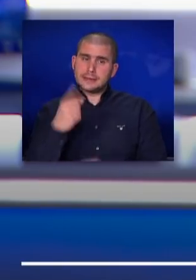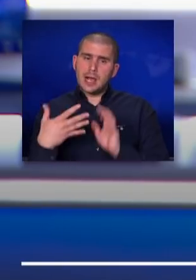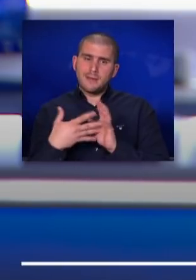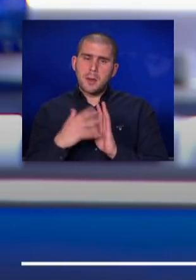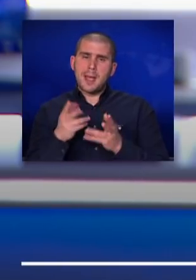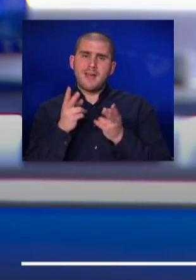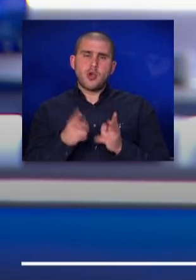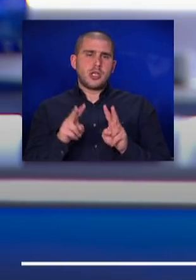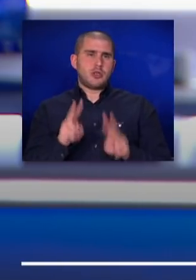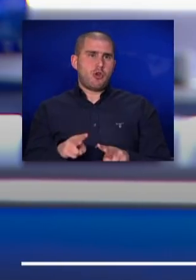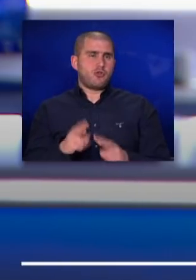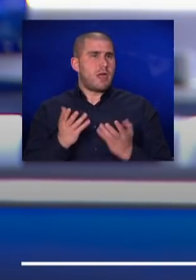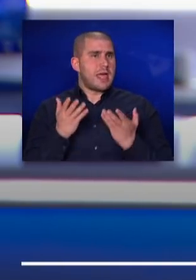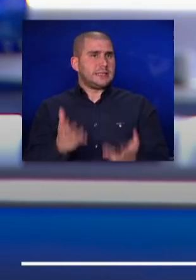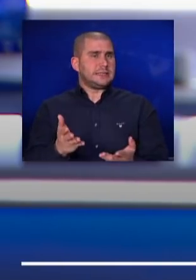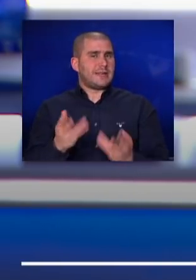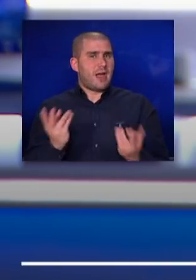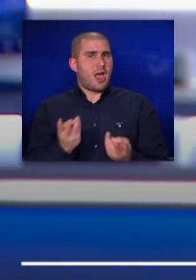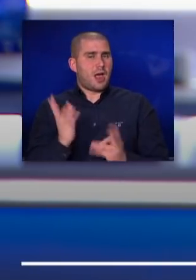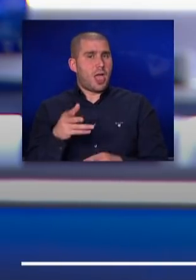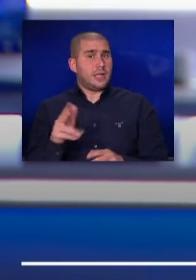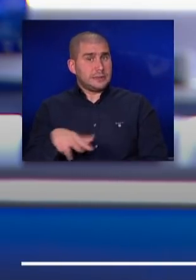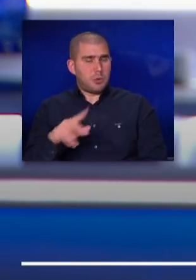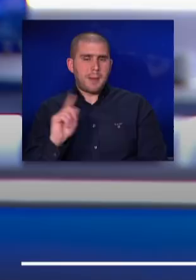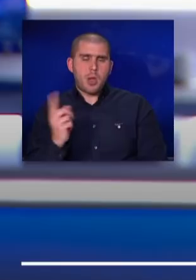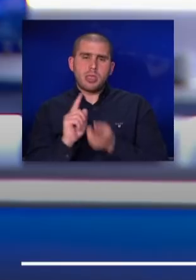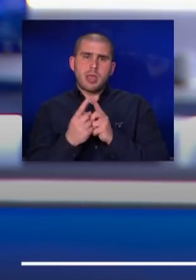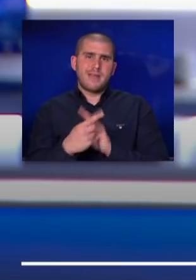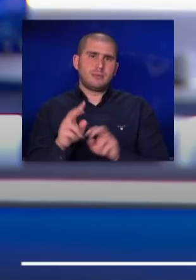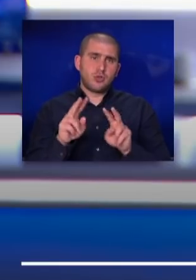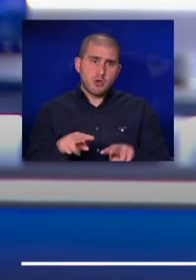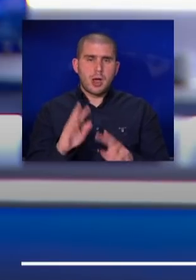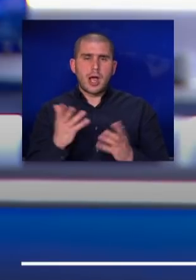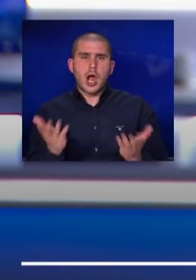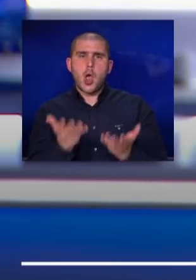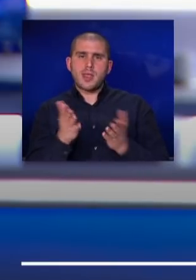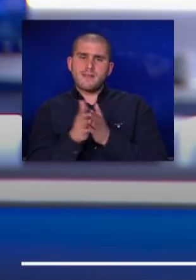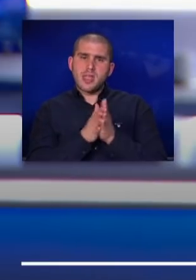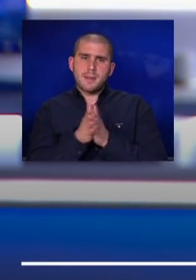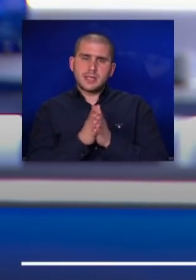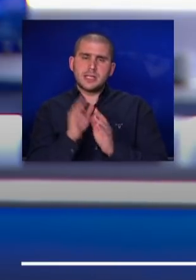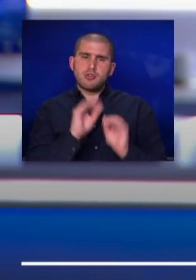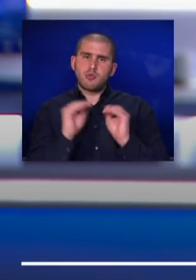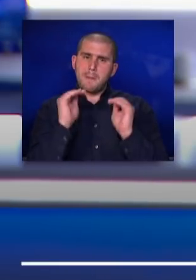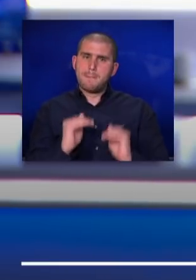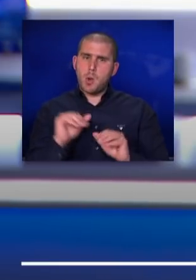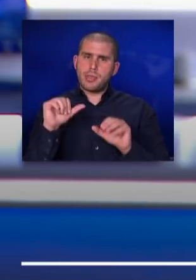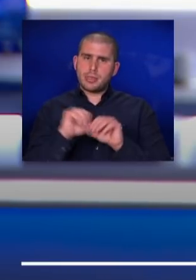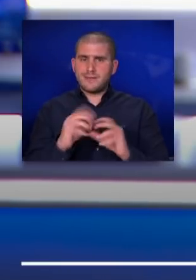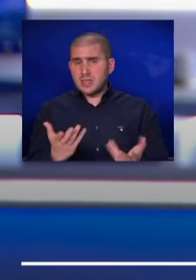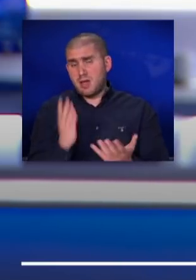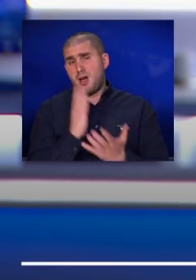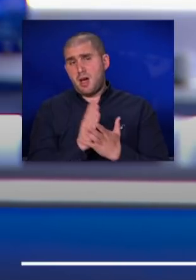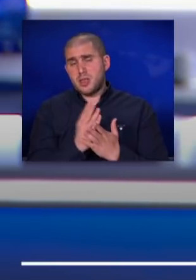אפשרויות יש לה באמת לסייע ולהקל על הציבור, גם בכל התחליפים האלה, איך להודד ותמרץ אותו בעצם להשתמש פחות בנפט, עד